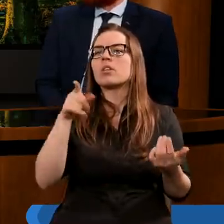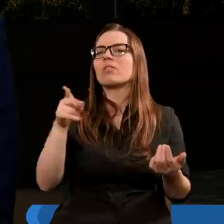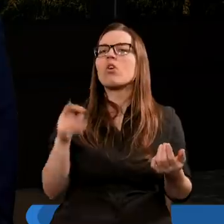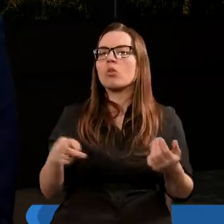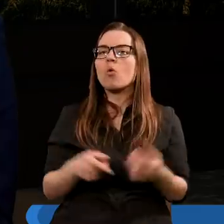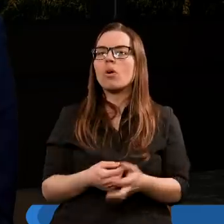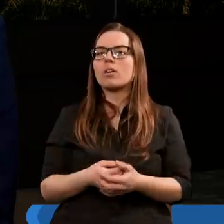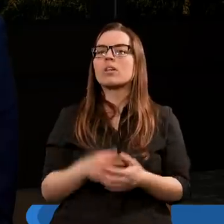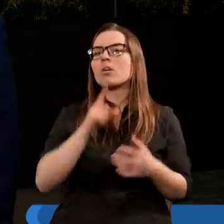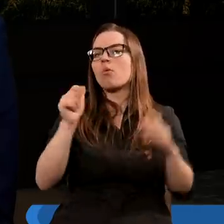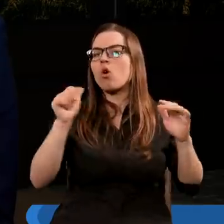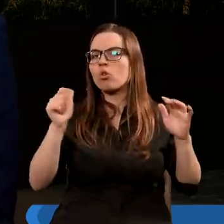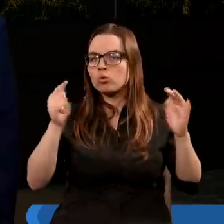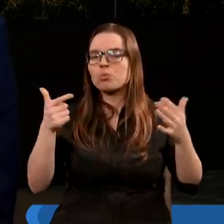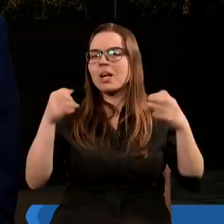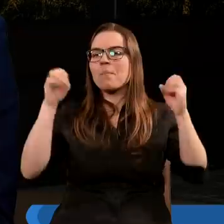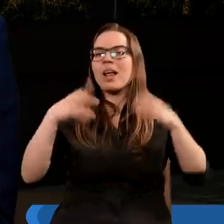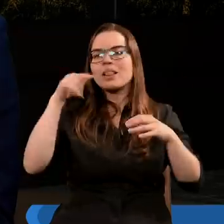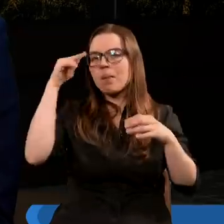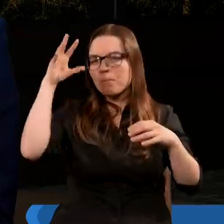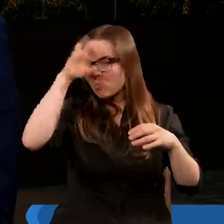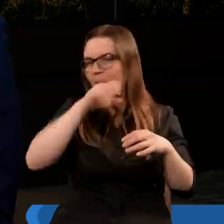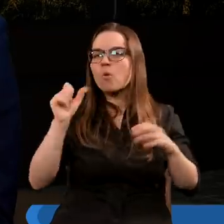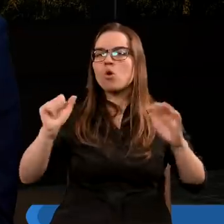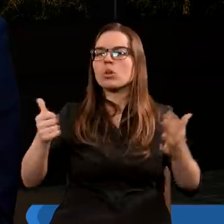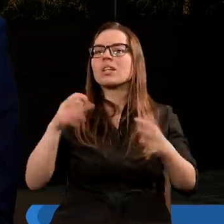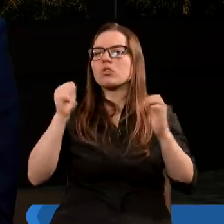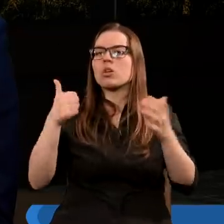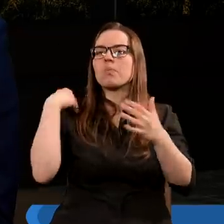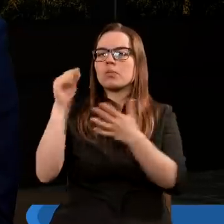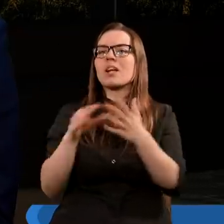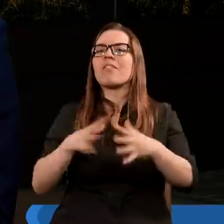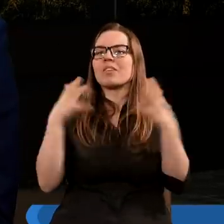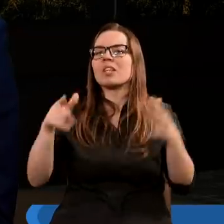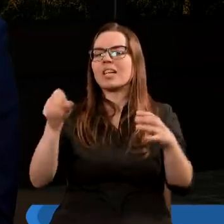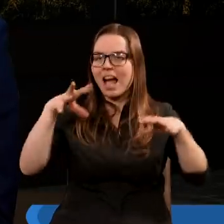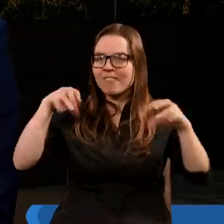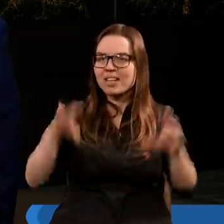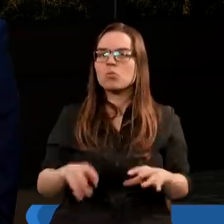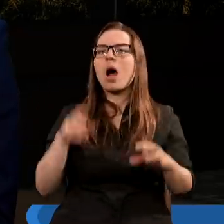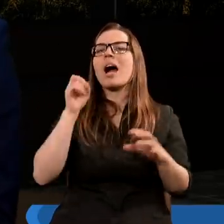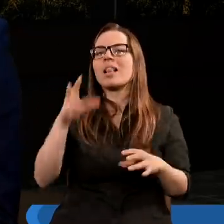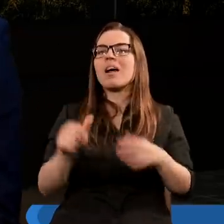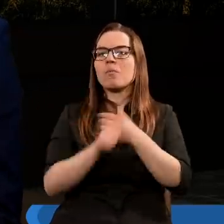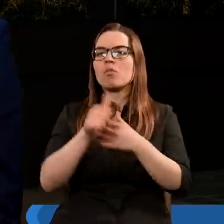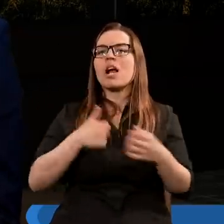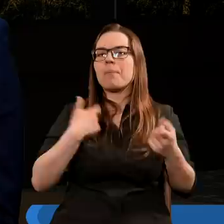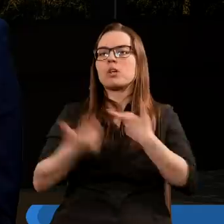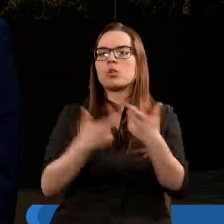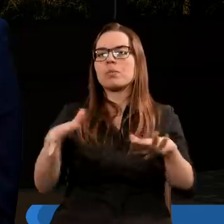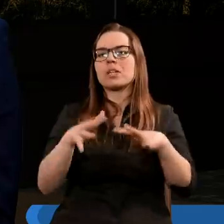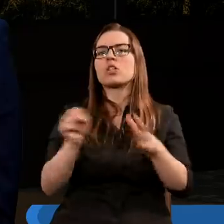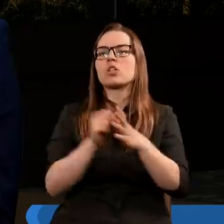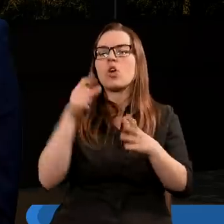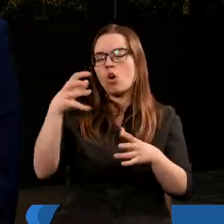patrząc na siódmą plagę nie możemy zapomnieć o szóstej. A w szóstej było napisane, że wielka rzeka Efrat wyschła z tego powodu, aby zrobić